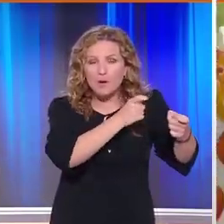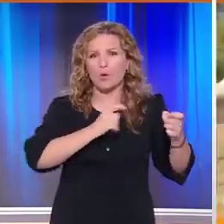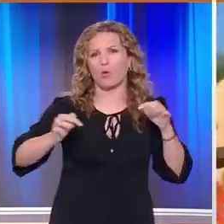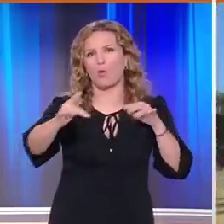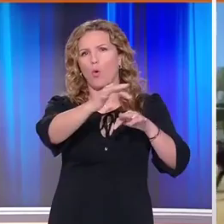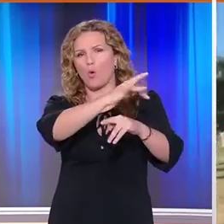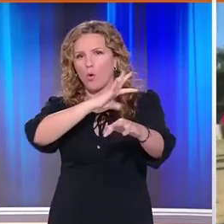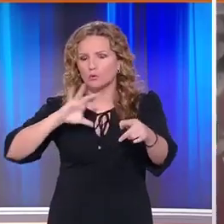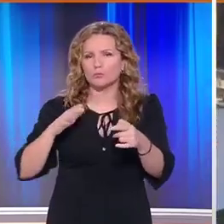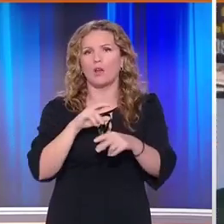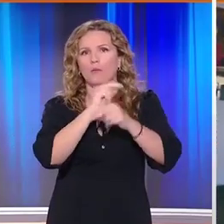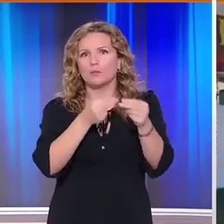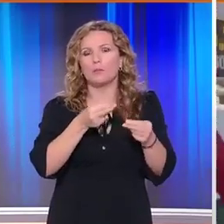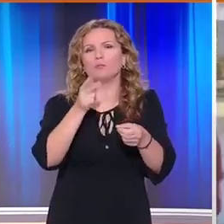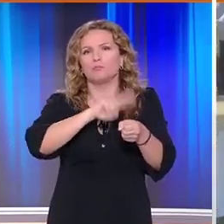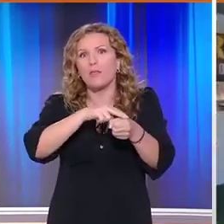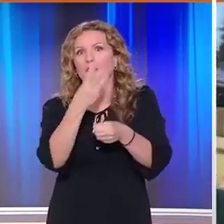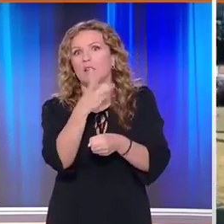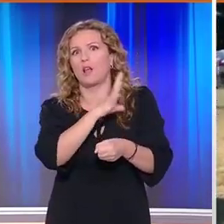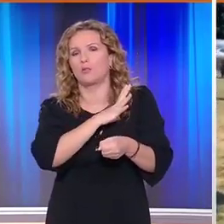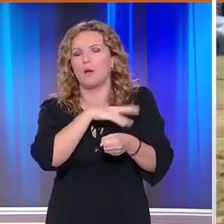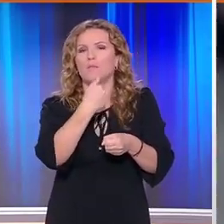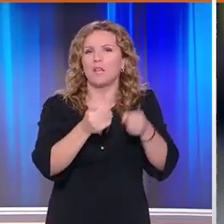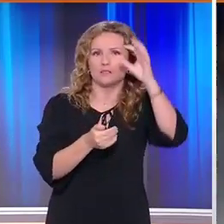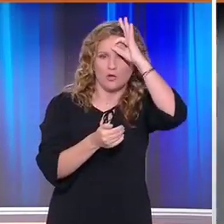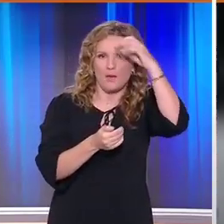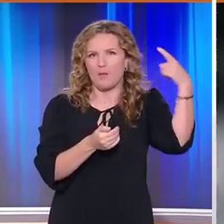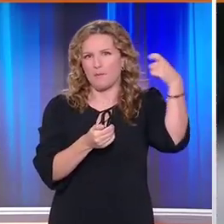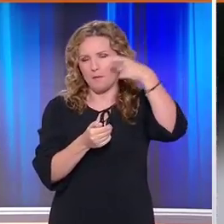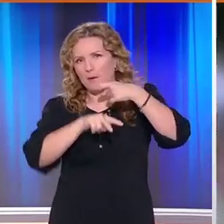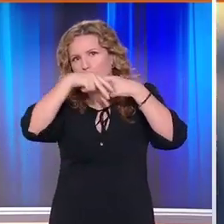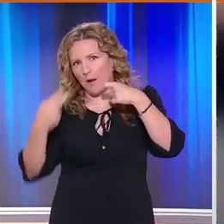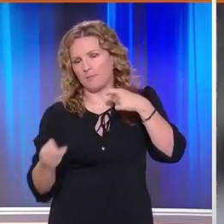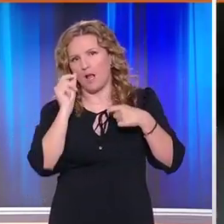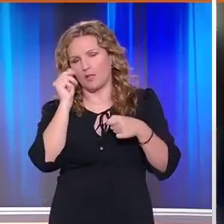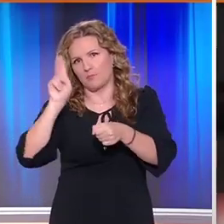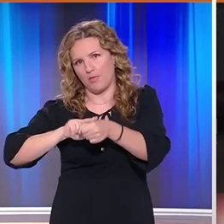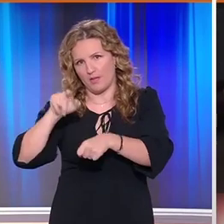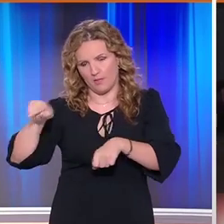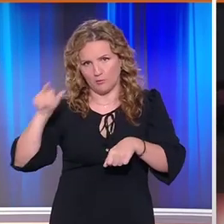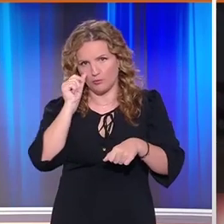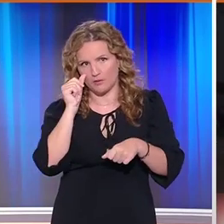κόσμο σκοτώνοντας τρεις ανθρώπους πριν πέσει και εκείνος νεκρός από τα πυρά των αστυνομικών